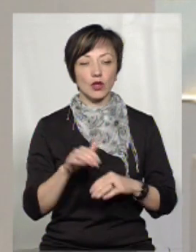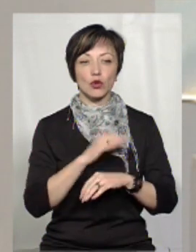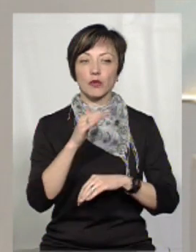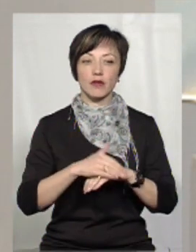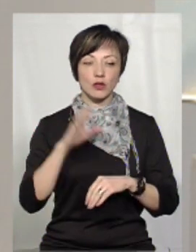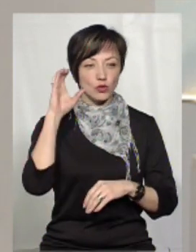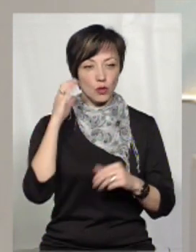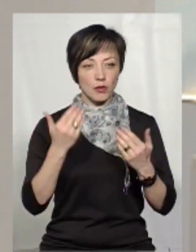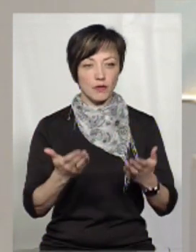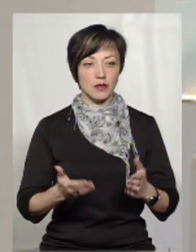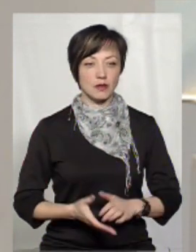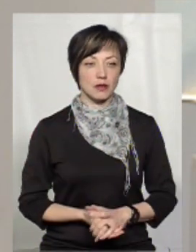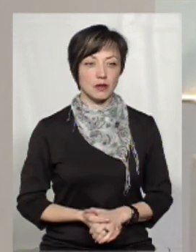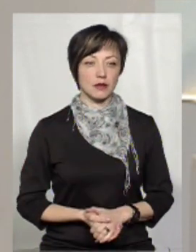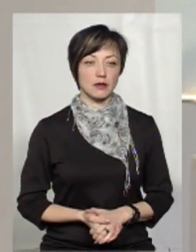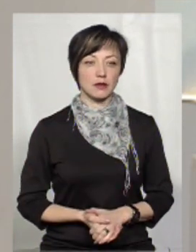Добрий вечір, слухаємо вас.